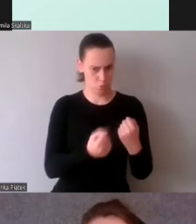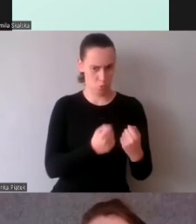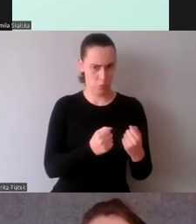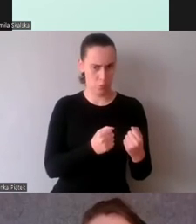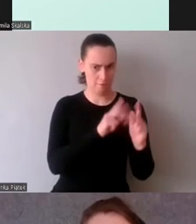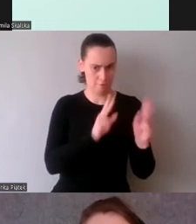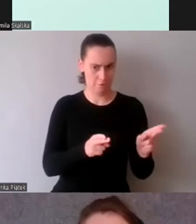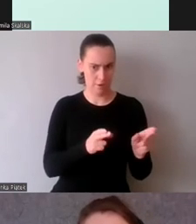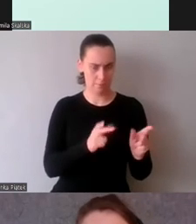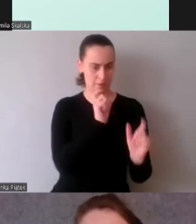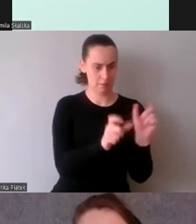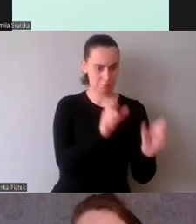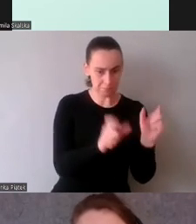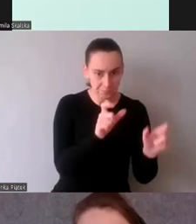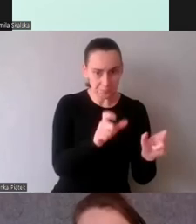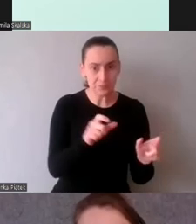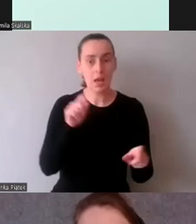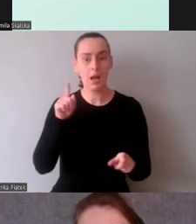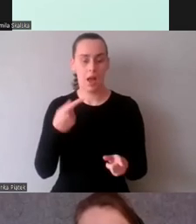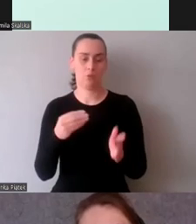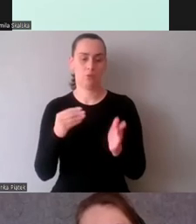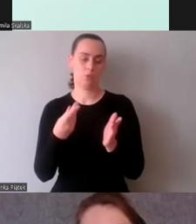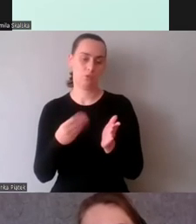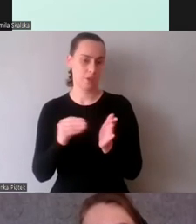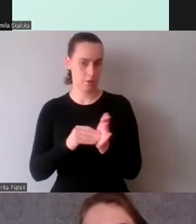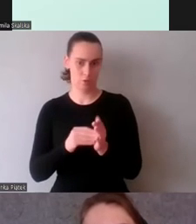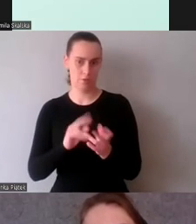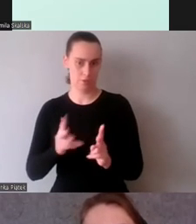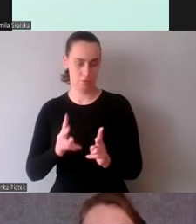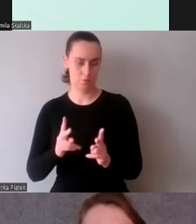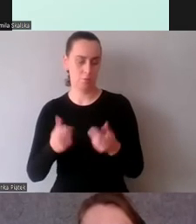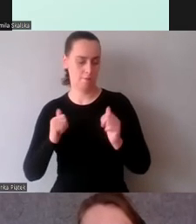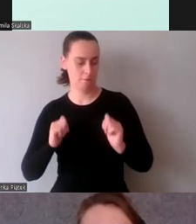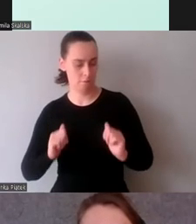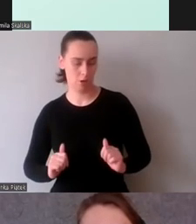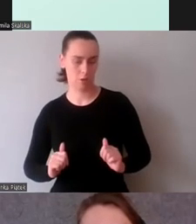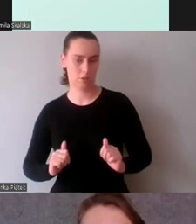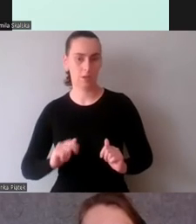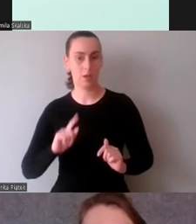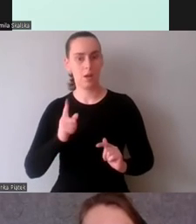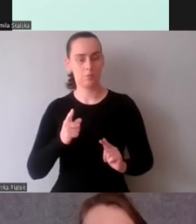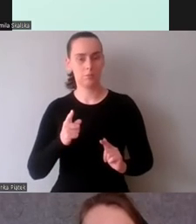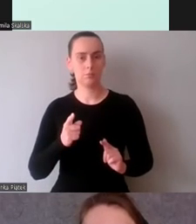niedoświadczeni. A skomplikowane fragmenty